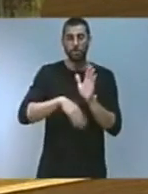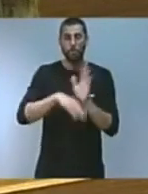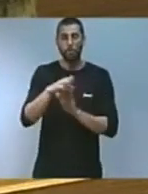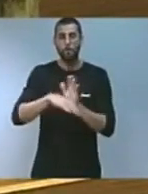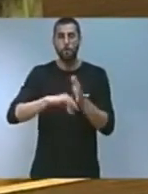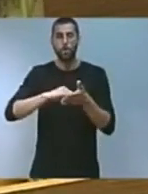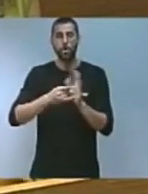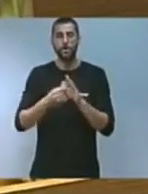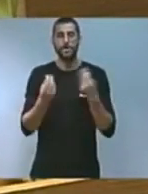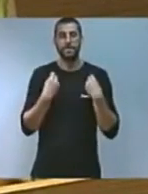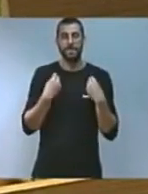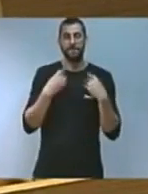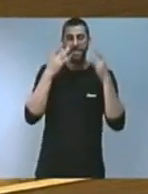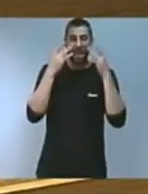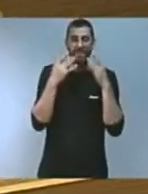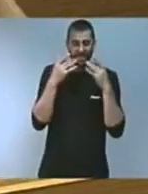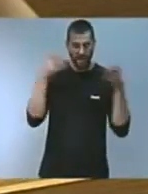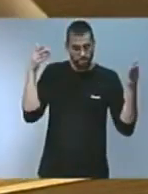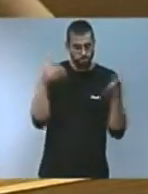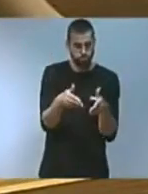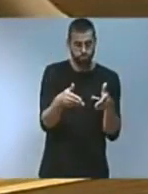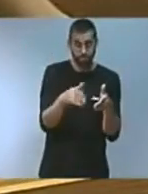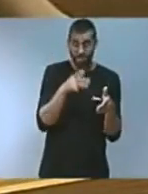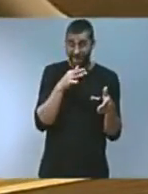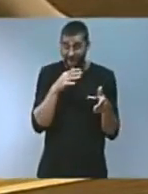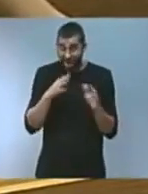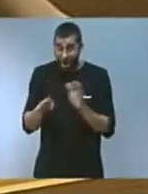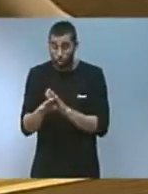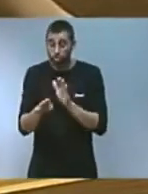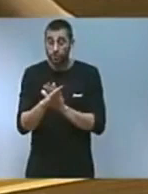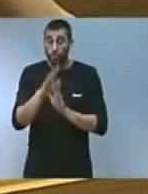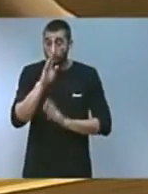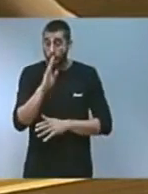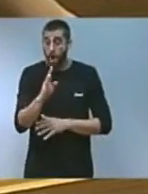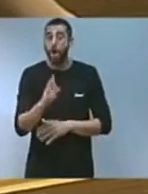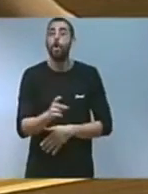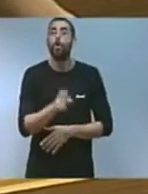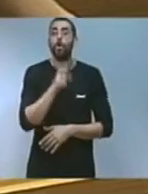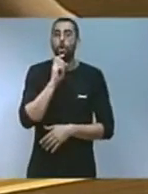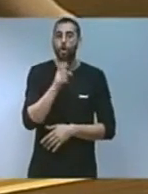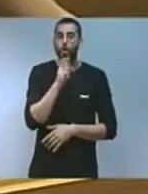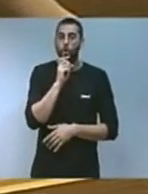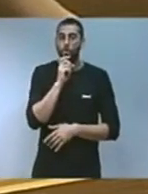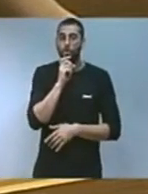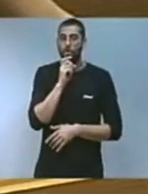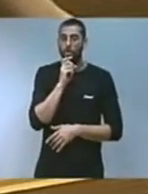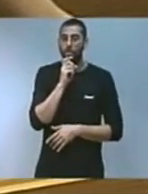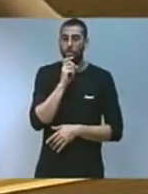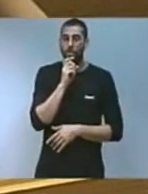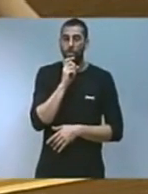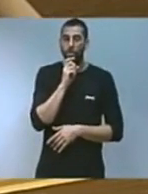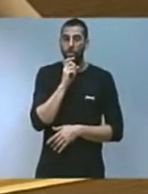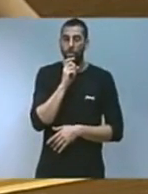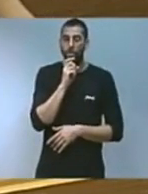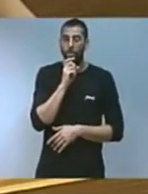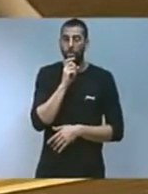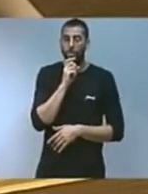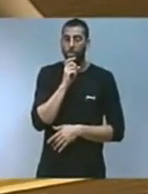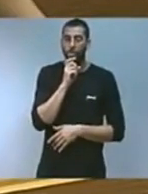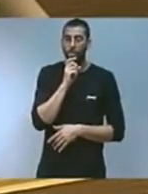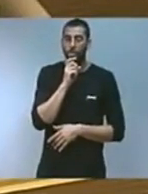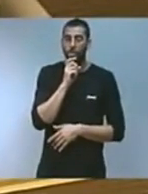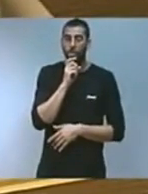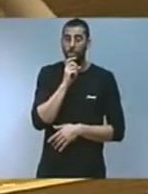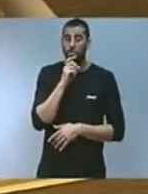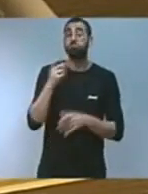'epicentre de les nostres polítiques, ara continuem fent-lo però salvaguardant i generant a més entorns de vida digna. Són